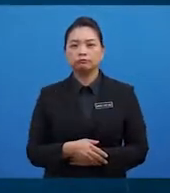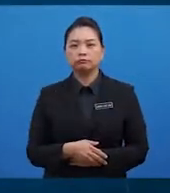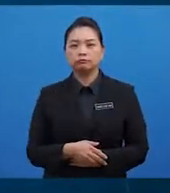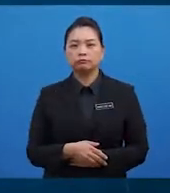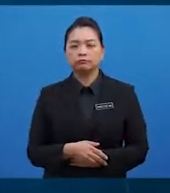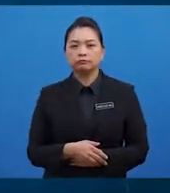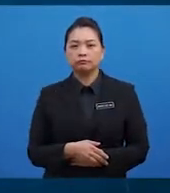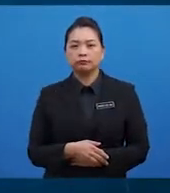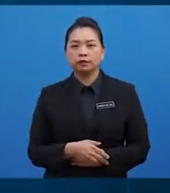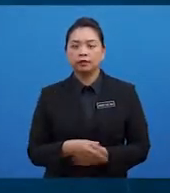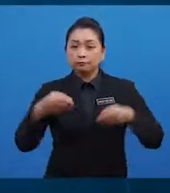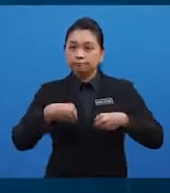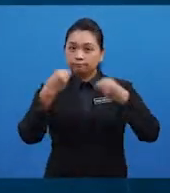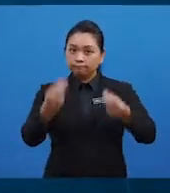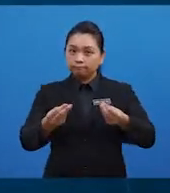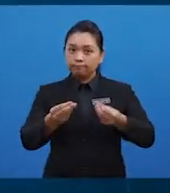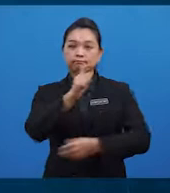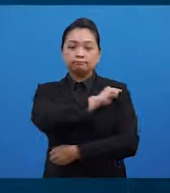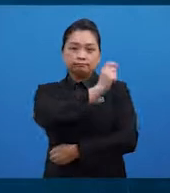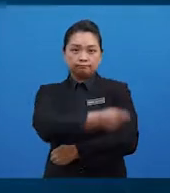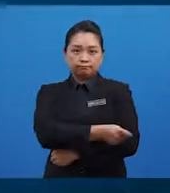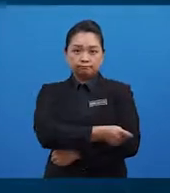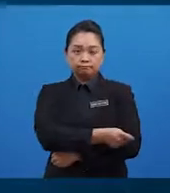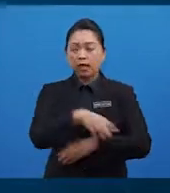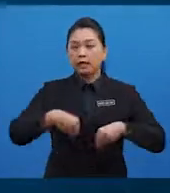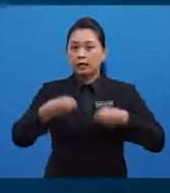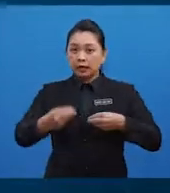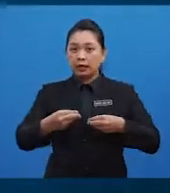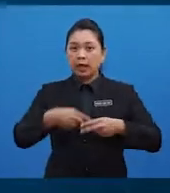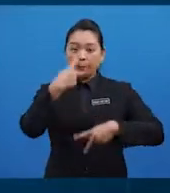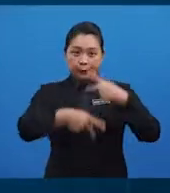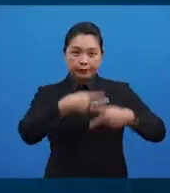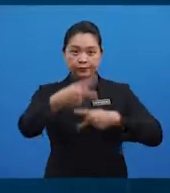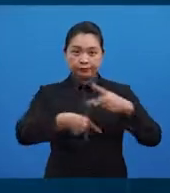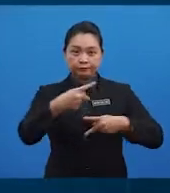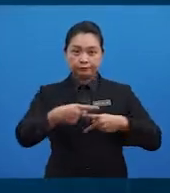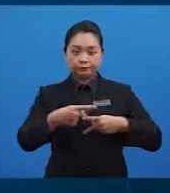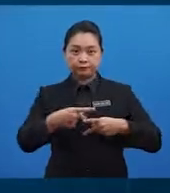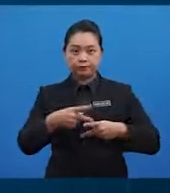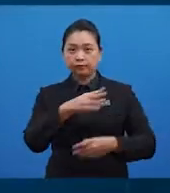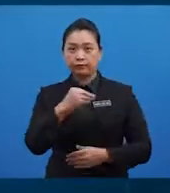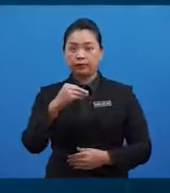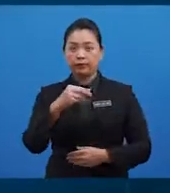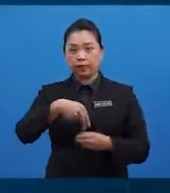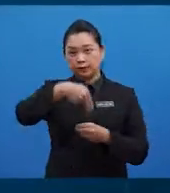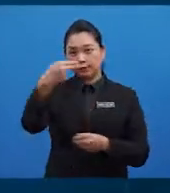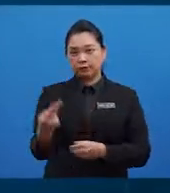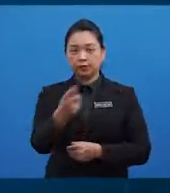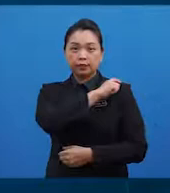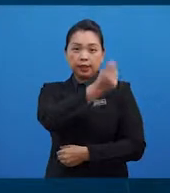sebagai membekalkan tenaga bagi proses metabolisma dan menghasilkan tenaga.